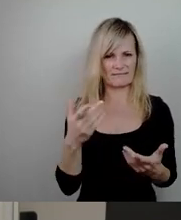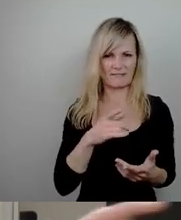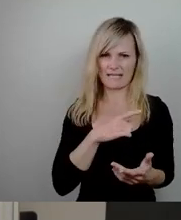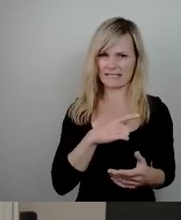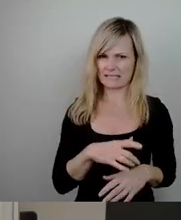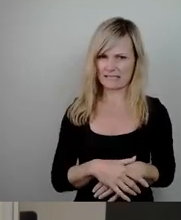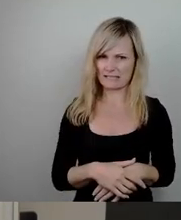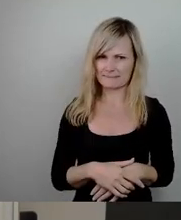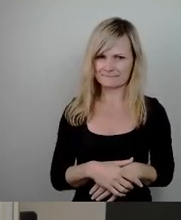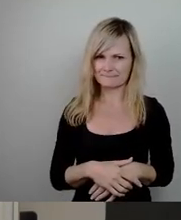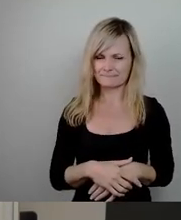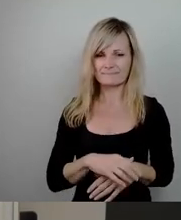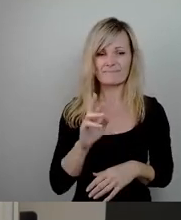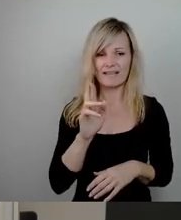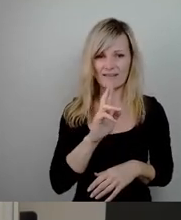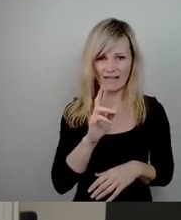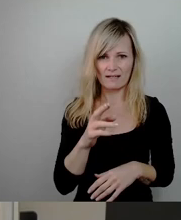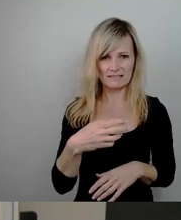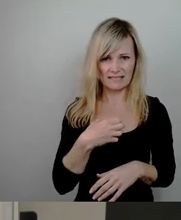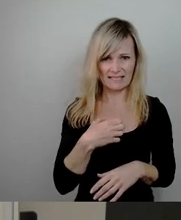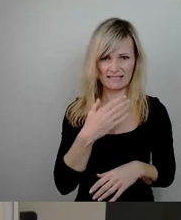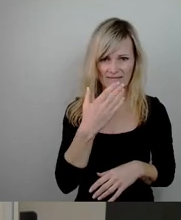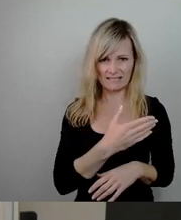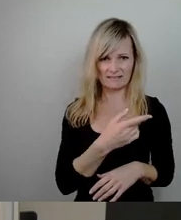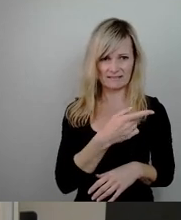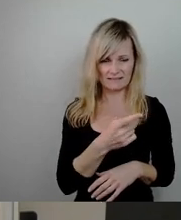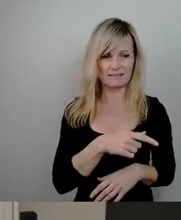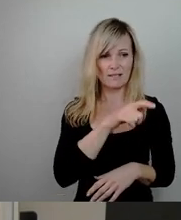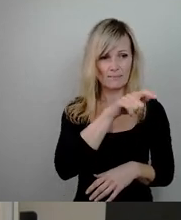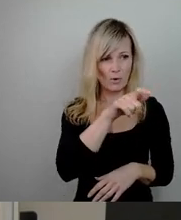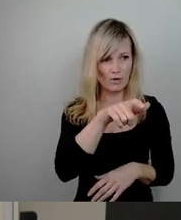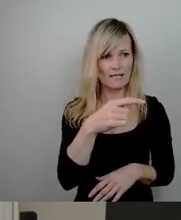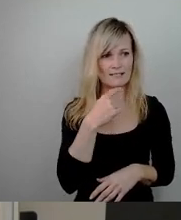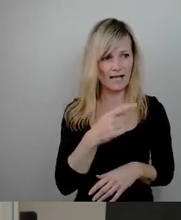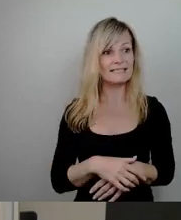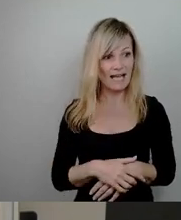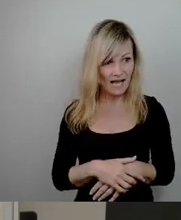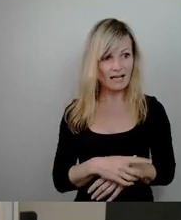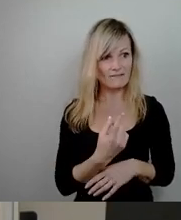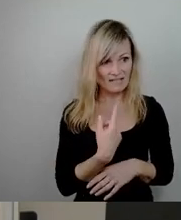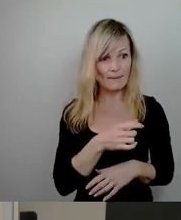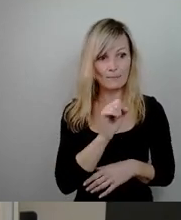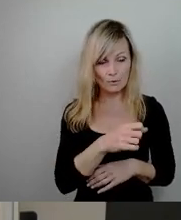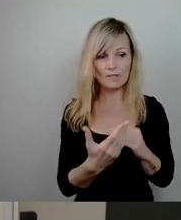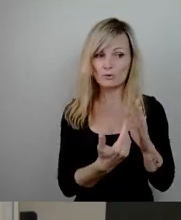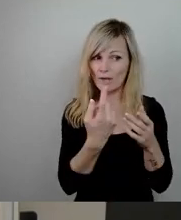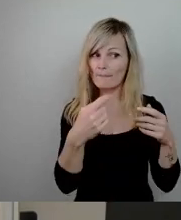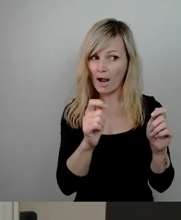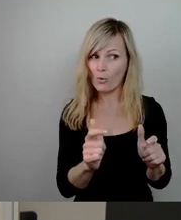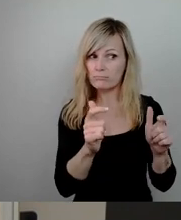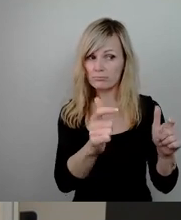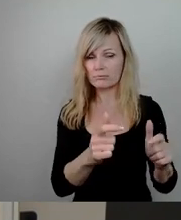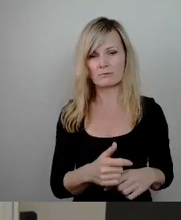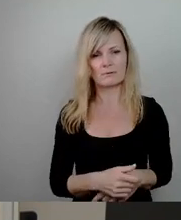den Bürgern im Dresdner Westen den Neubau einer Schwimmhalle suggeriert, der versucht wirklich Sand in die Augen zu